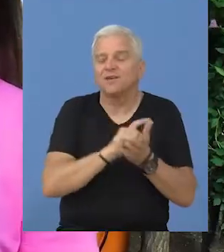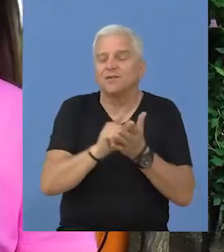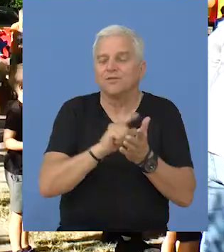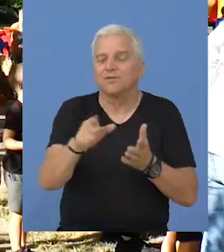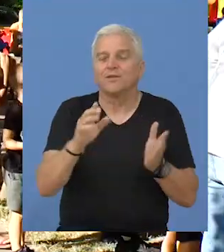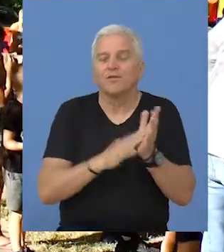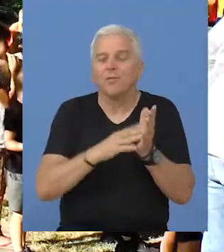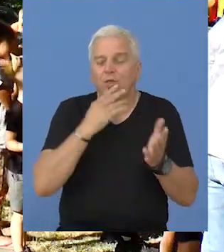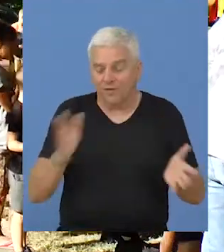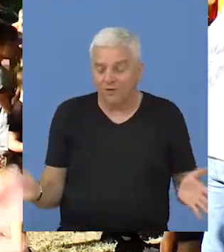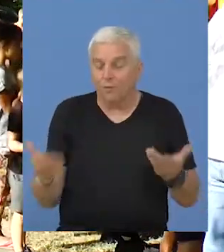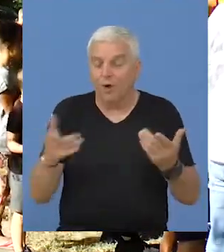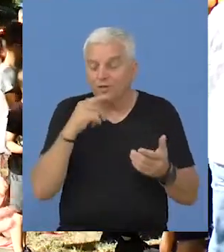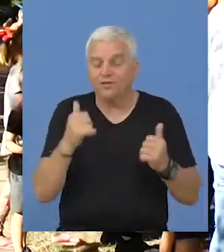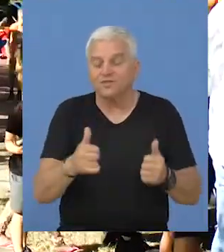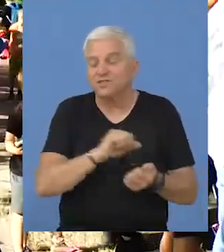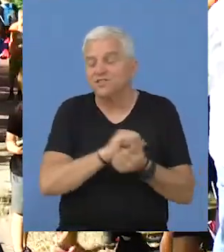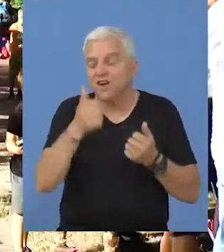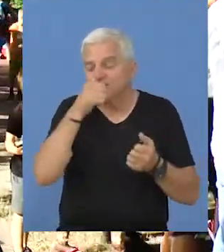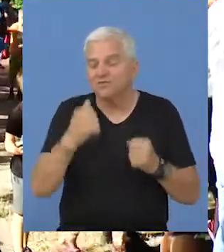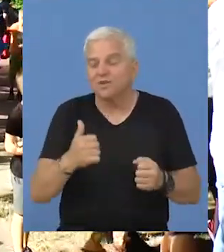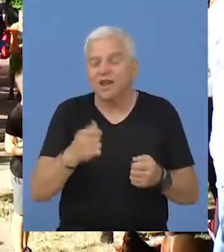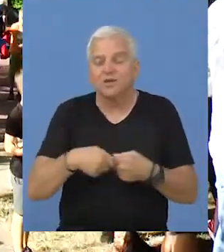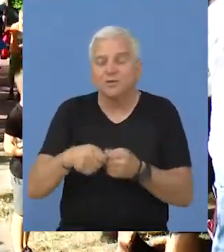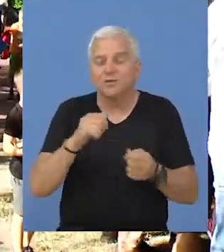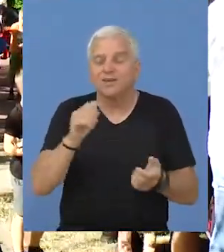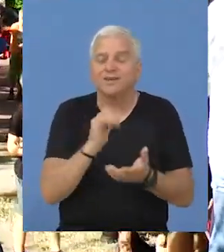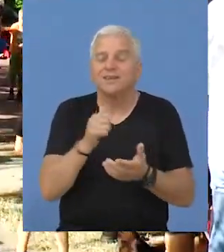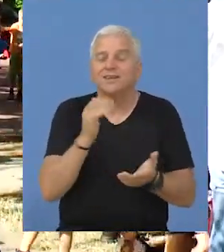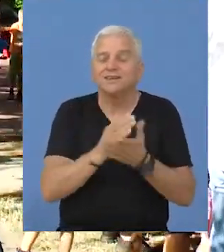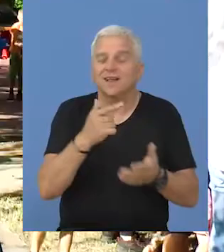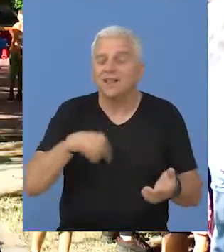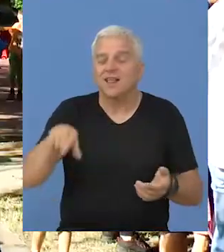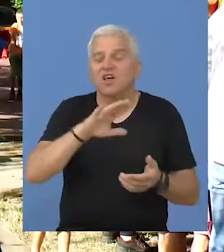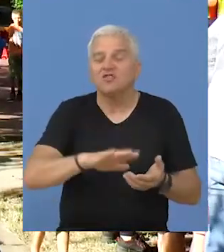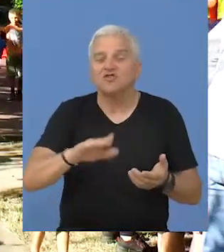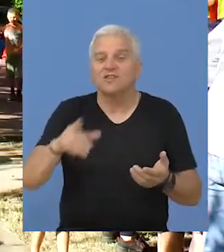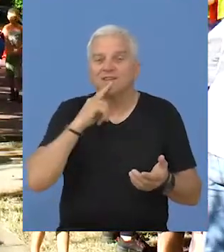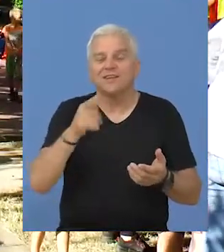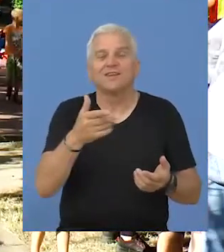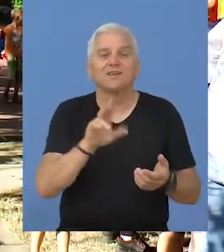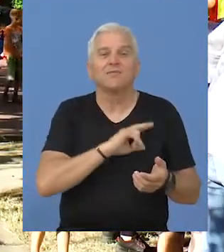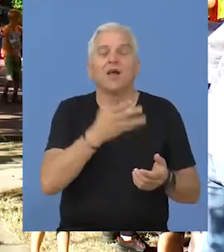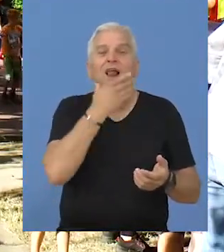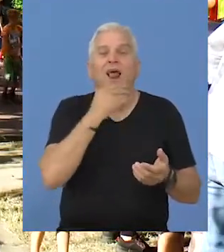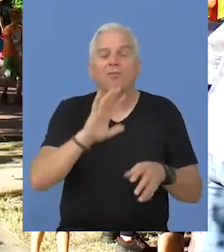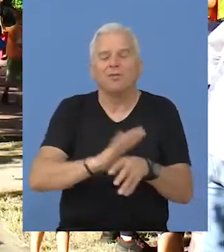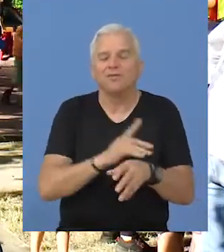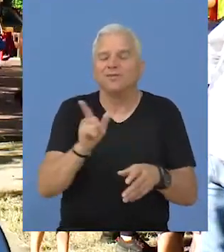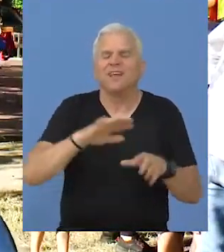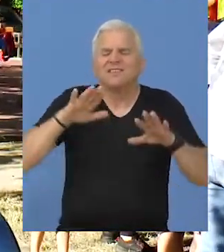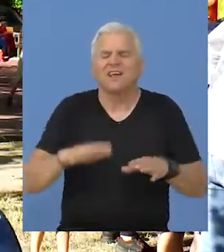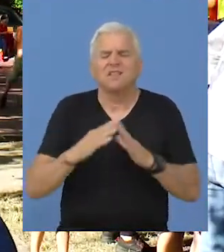naše vreme. Motiv svega ovog što smo mi sada organizovali je bilo da naša djeca ima jedno lepo